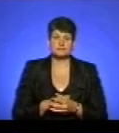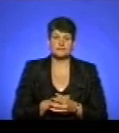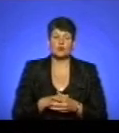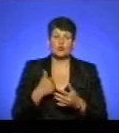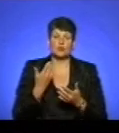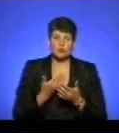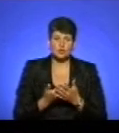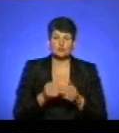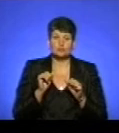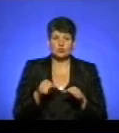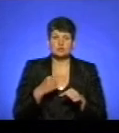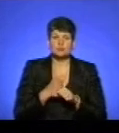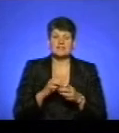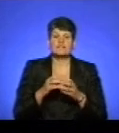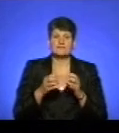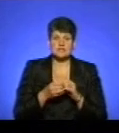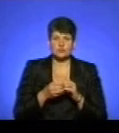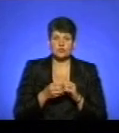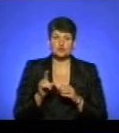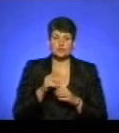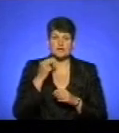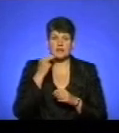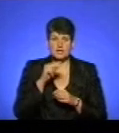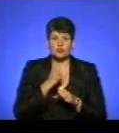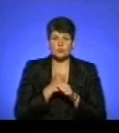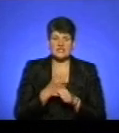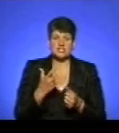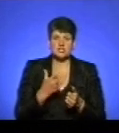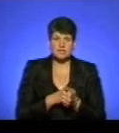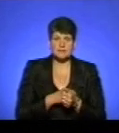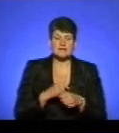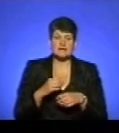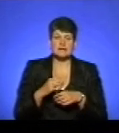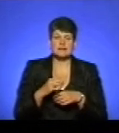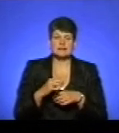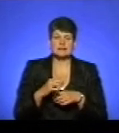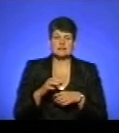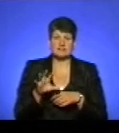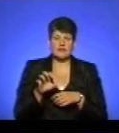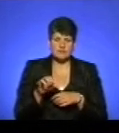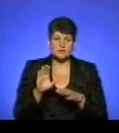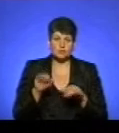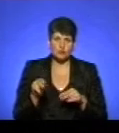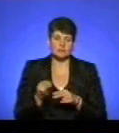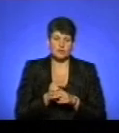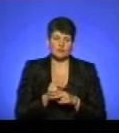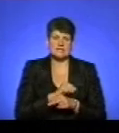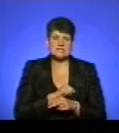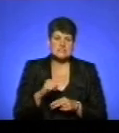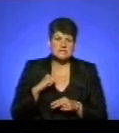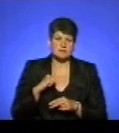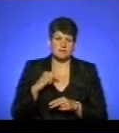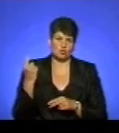напевно, можна зробити такий висновок, що краще робити щеплення тваринам, ніж потім проходити тривале лікування самим